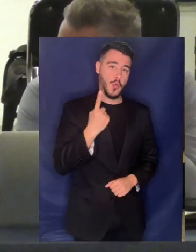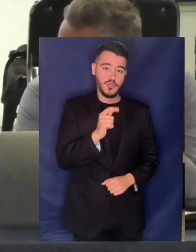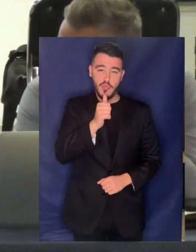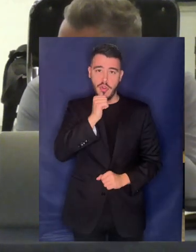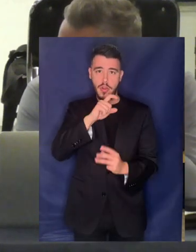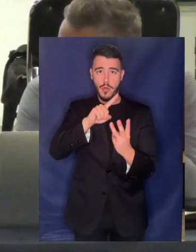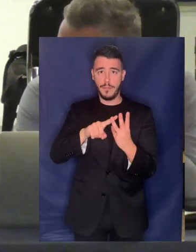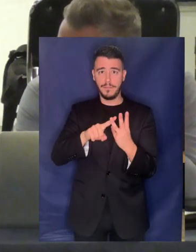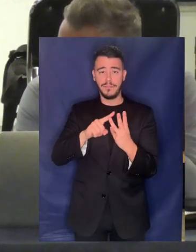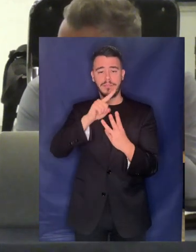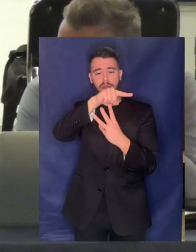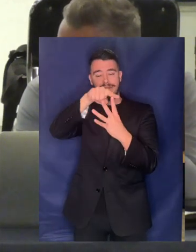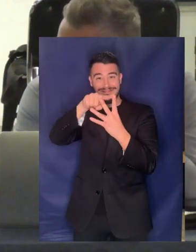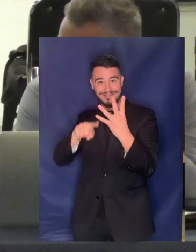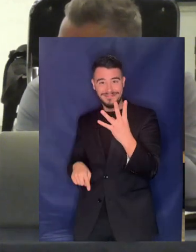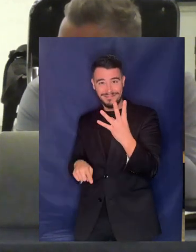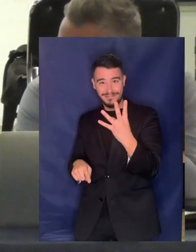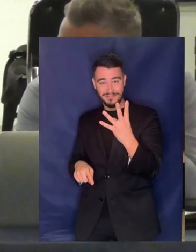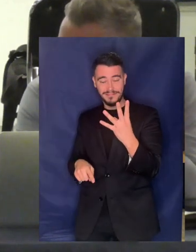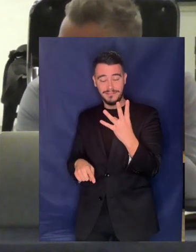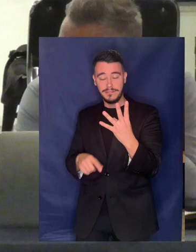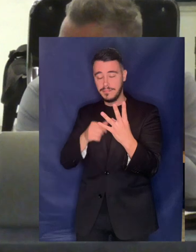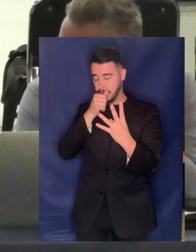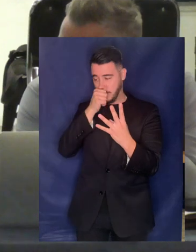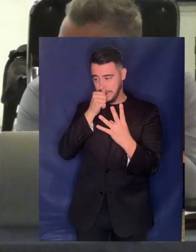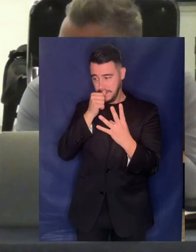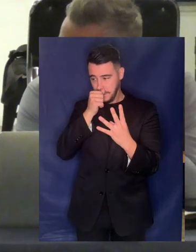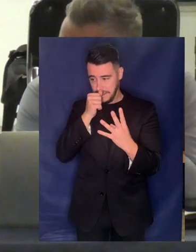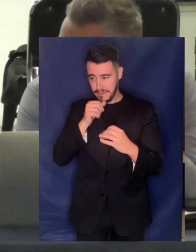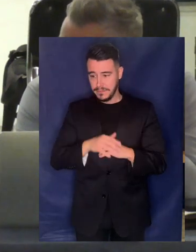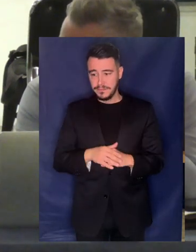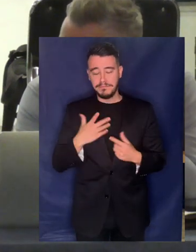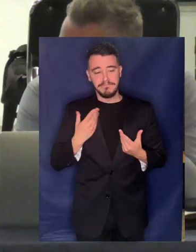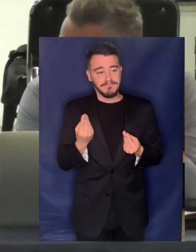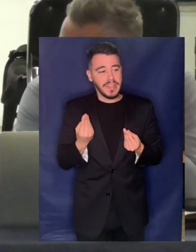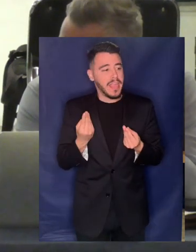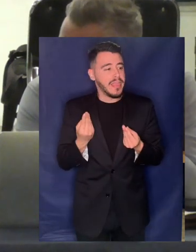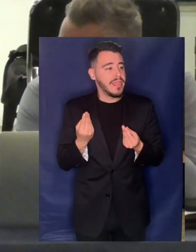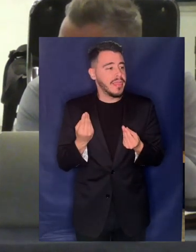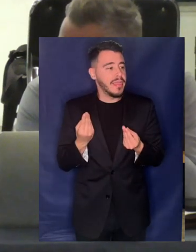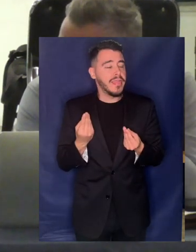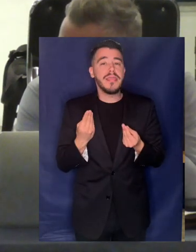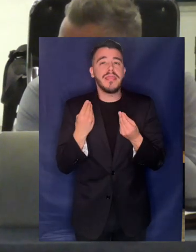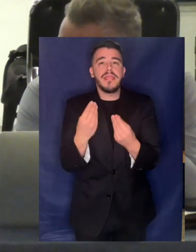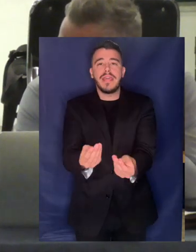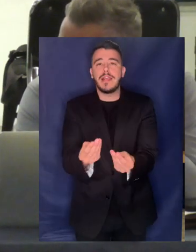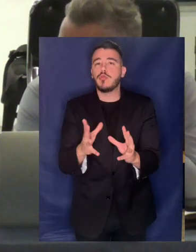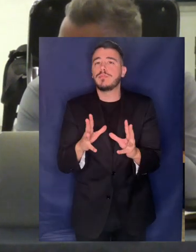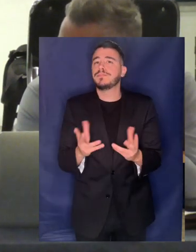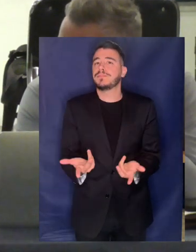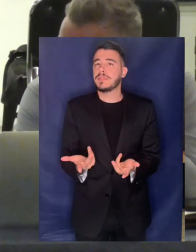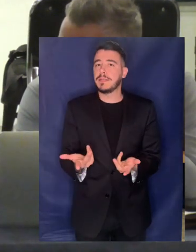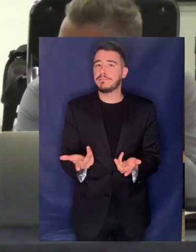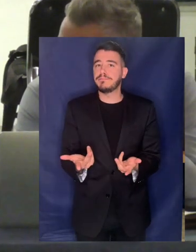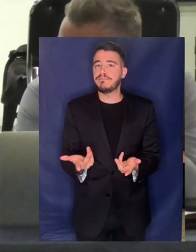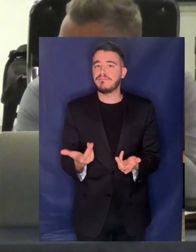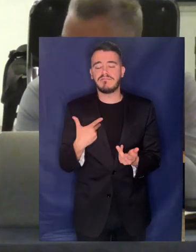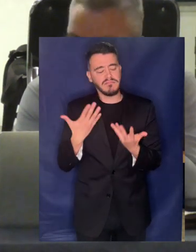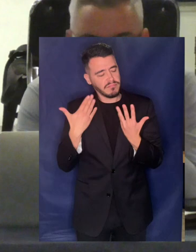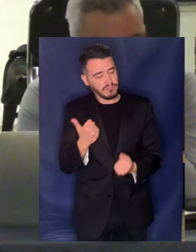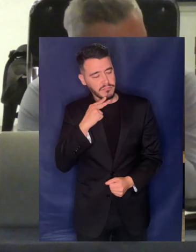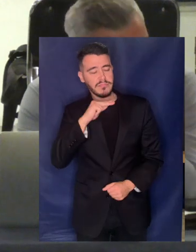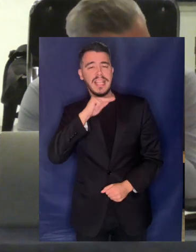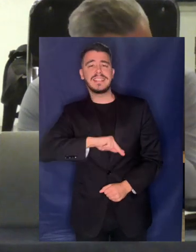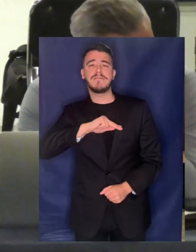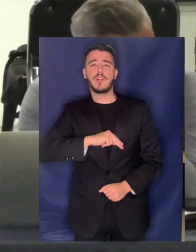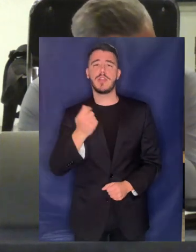Τα παραπάνω κριτήρια προσφέρουν ένα πλαίσιο για να τεθούν προτηραιότητες στα συγκρουόμενα συμφέροντα τα οποία πραγματικά